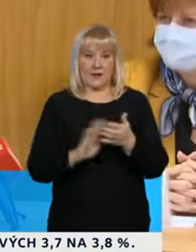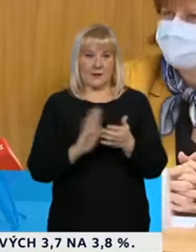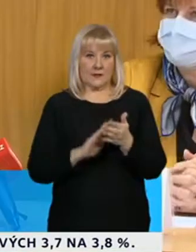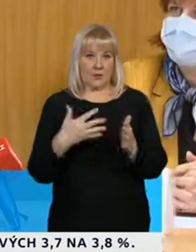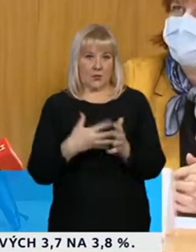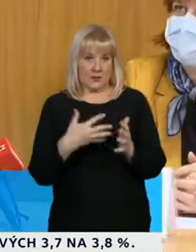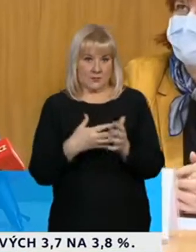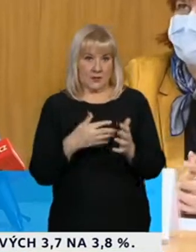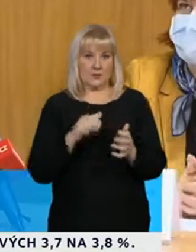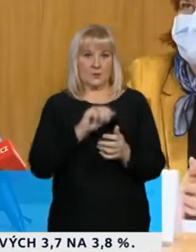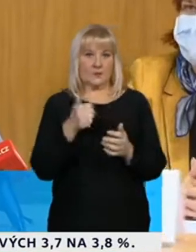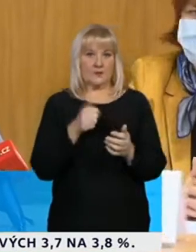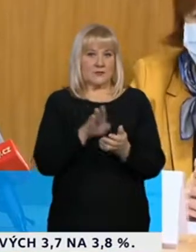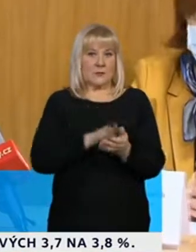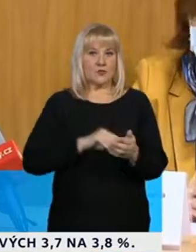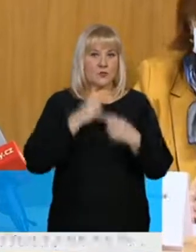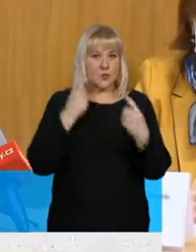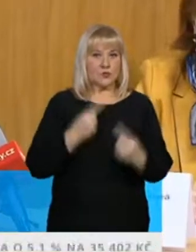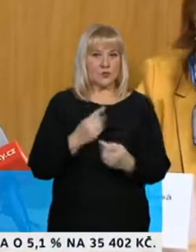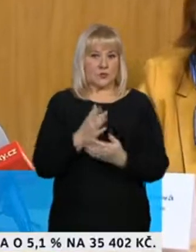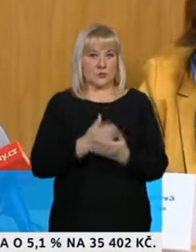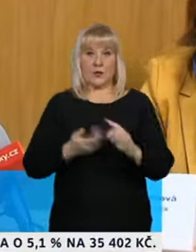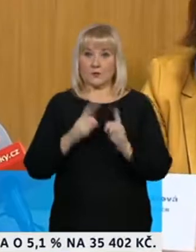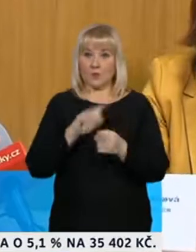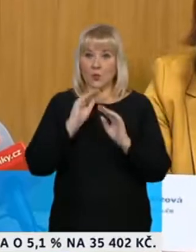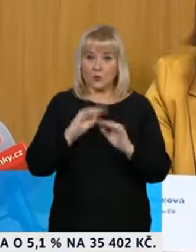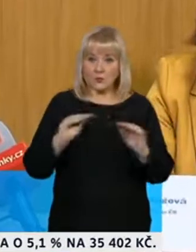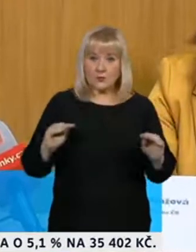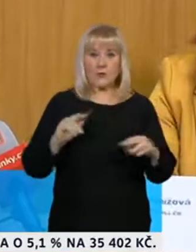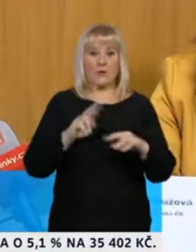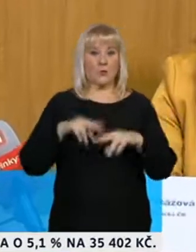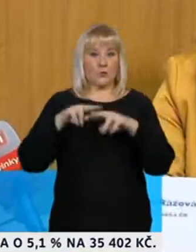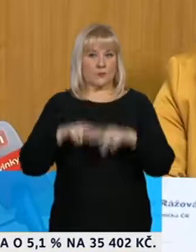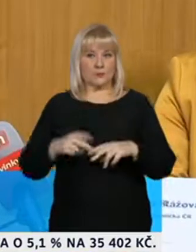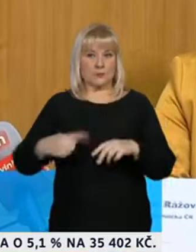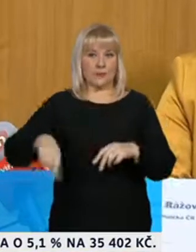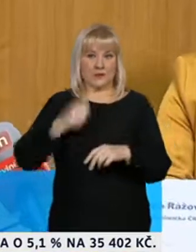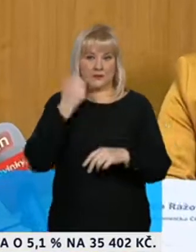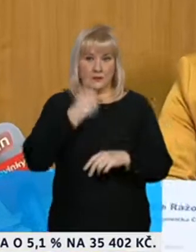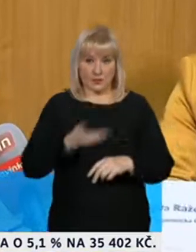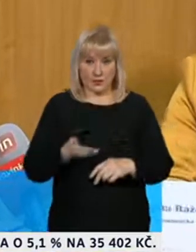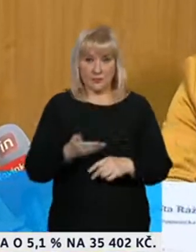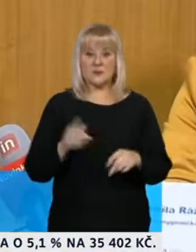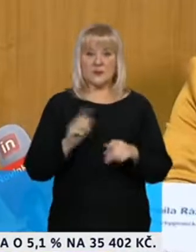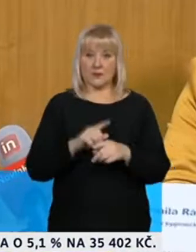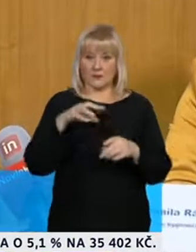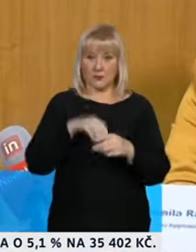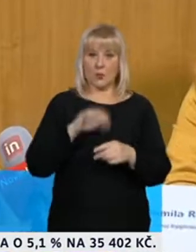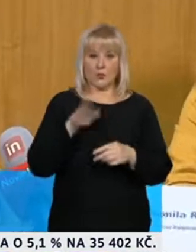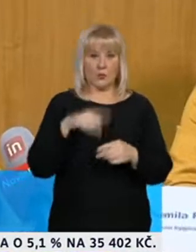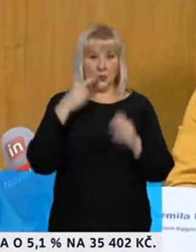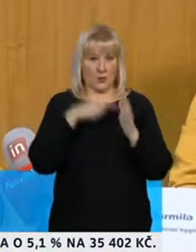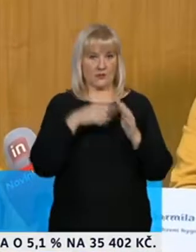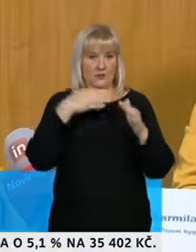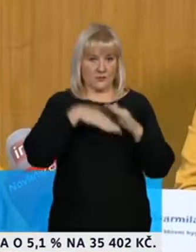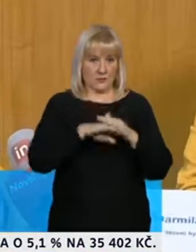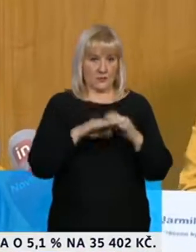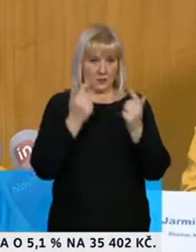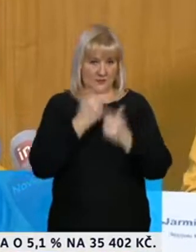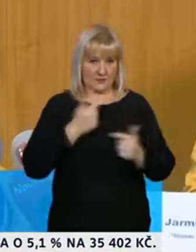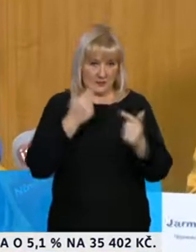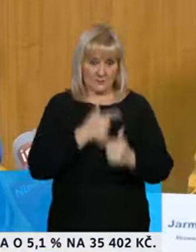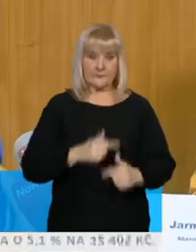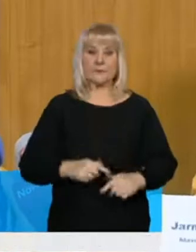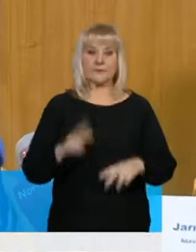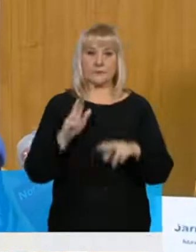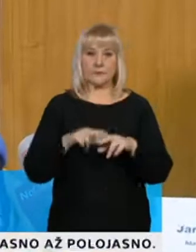pilotní část pro učitele a následně pro širokou populaci. Toto bude doprovázeno i instruktážním videem a potom se